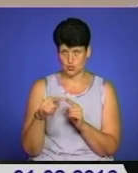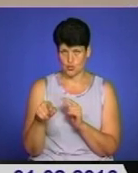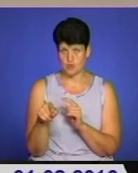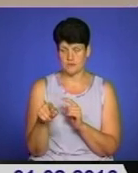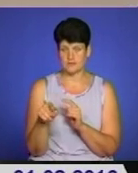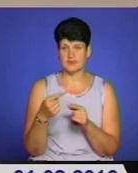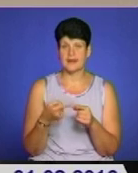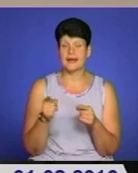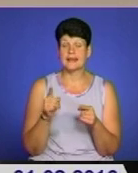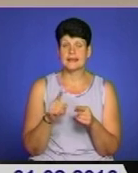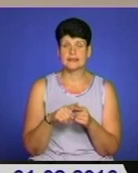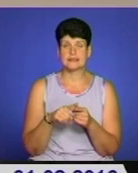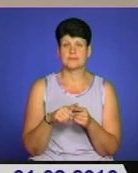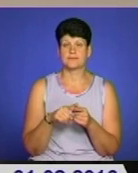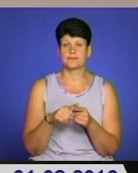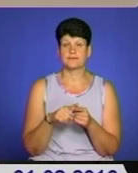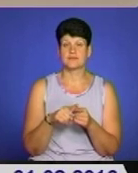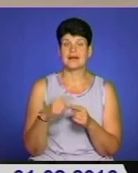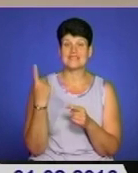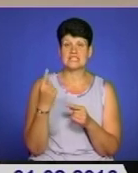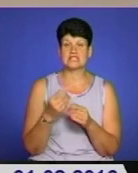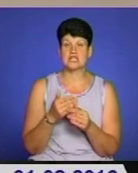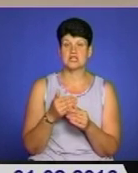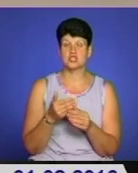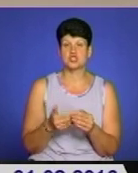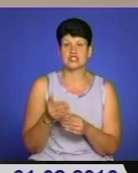взагалі, один шаг вперед.